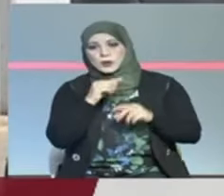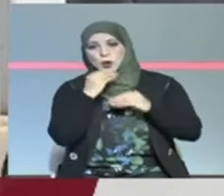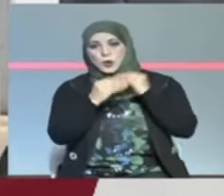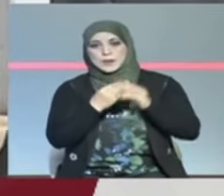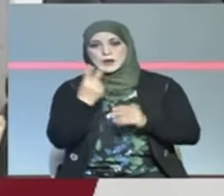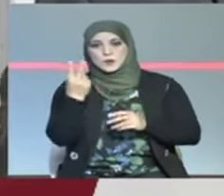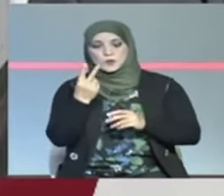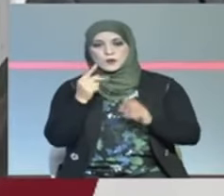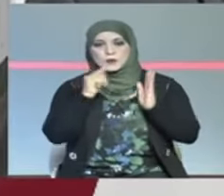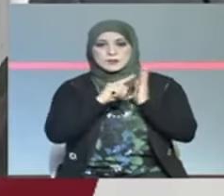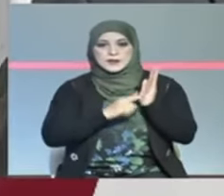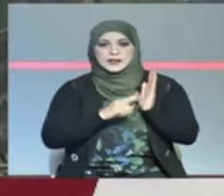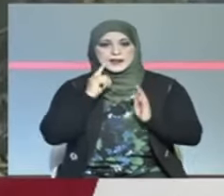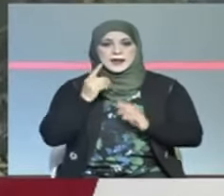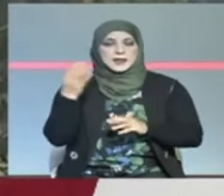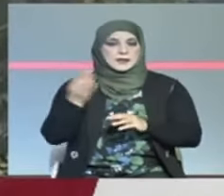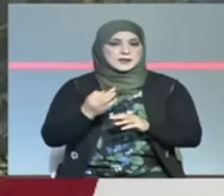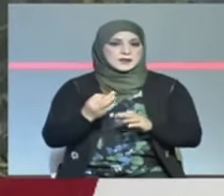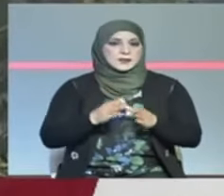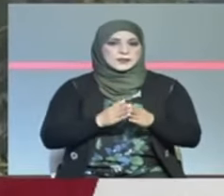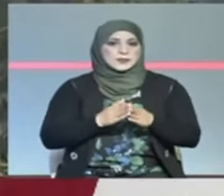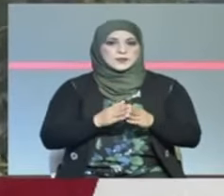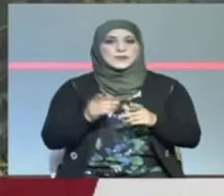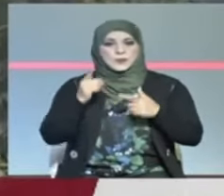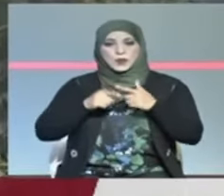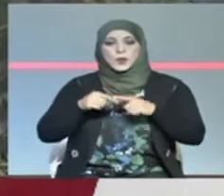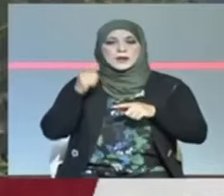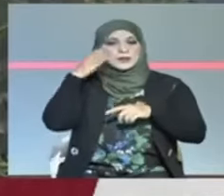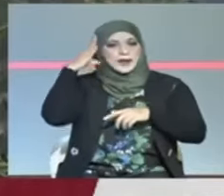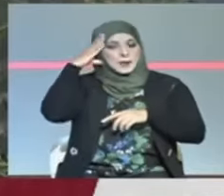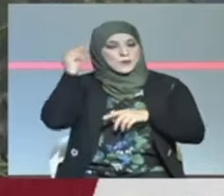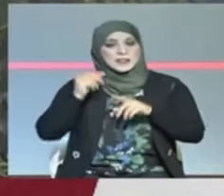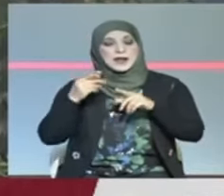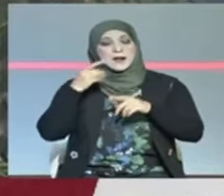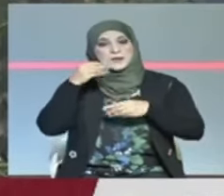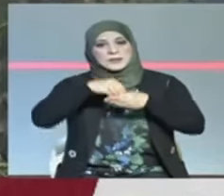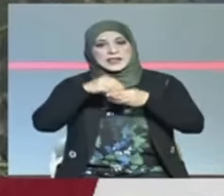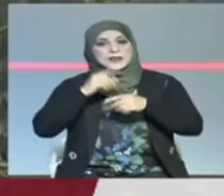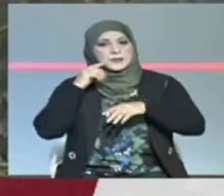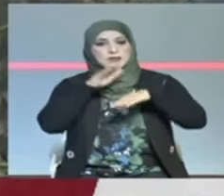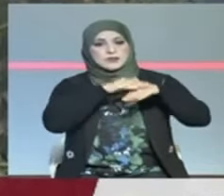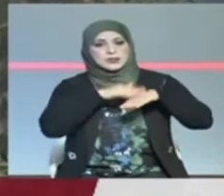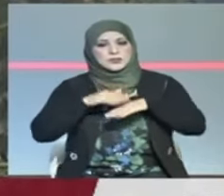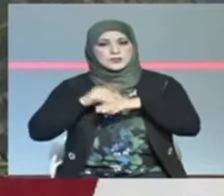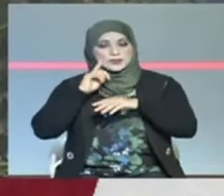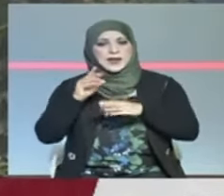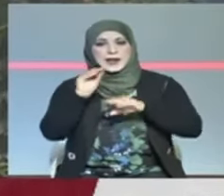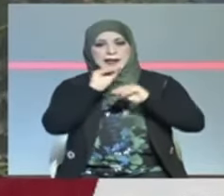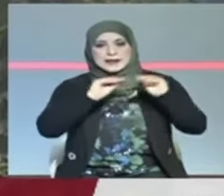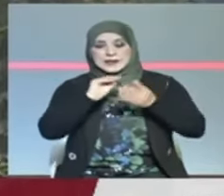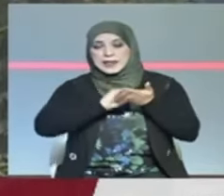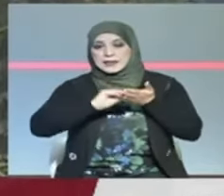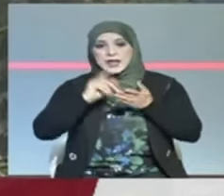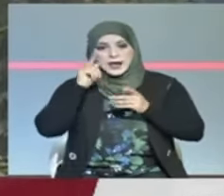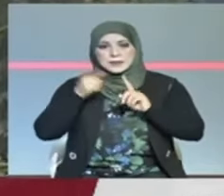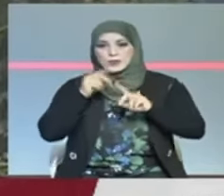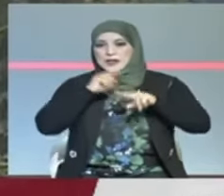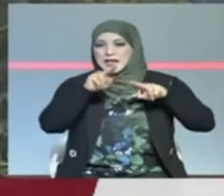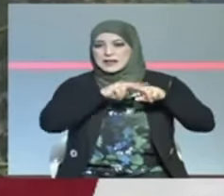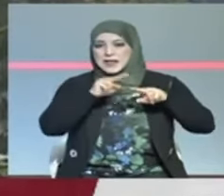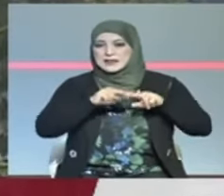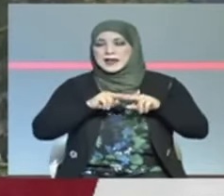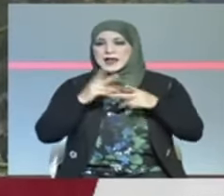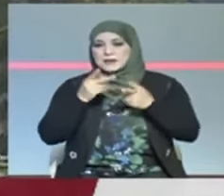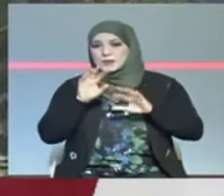من نسبة النمو ونبه الخبير الاقتصادي أنه يتعينوا على الإدارة لتفادي من هذه المرحلة لا تمد الرقمنا في العمل